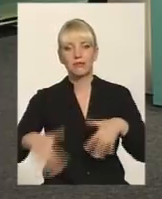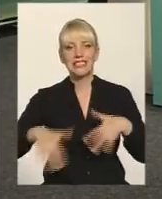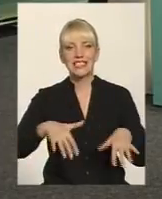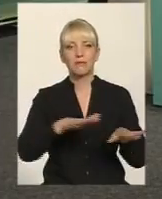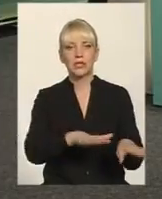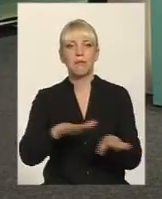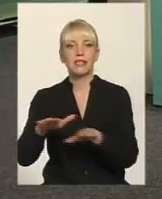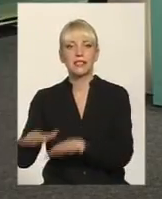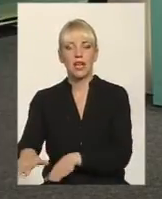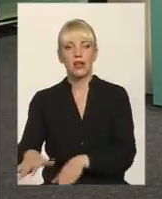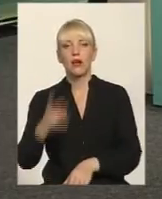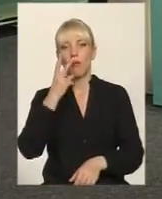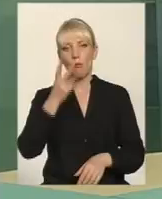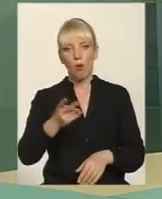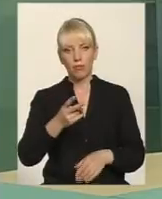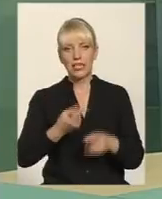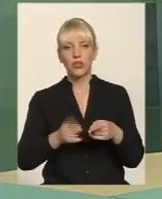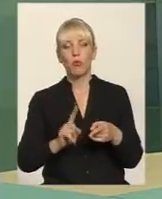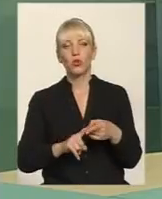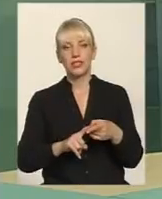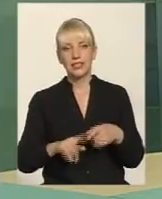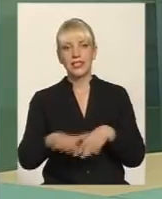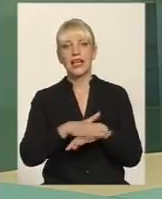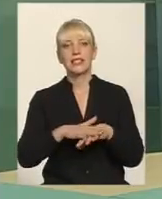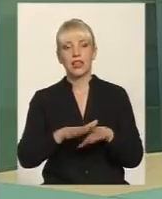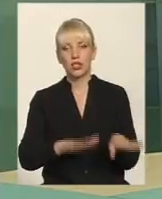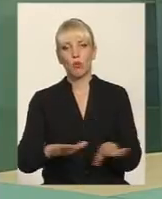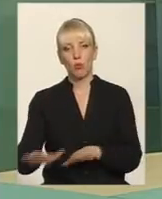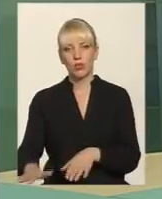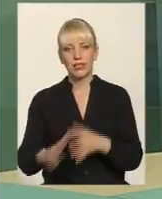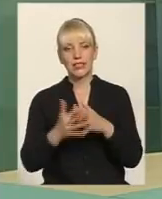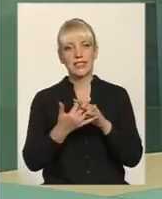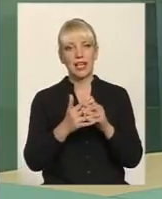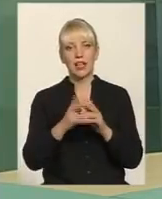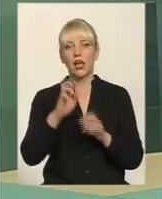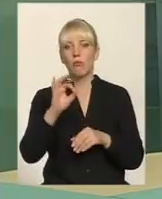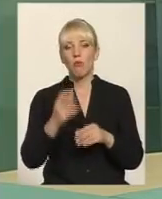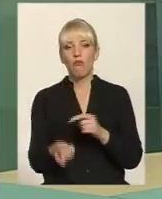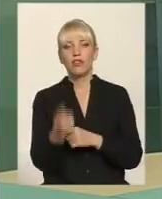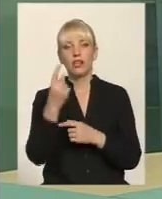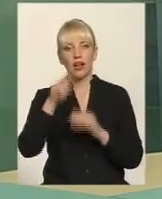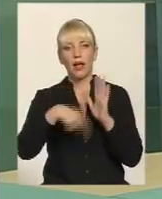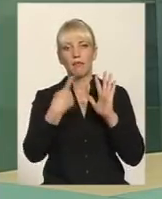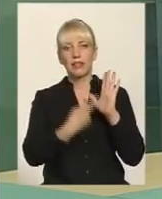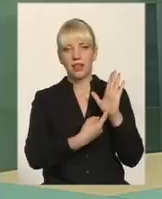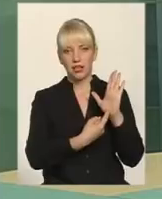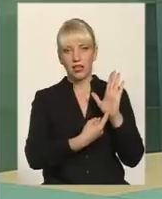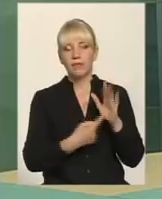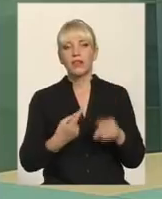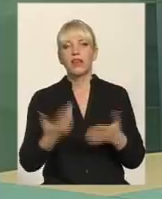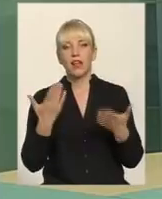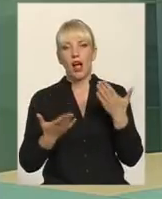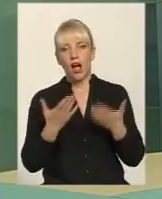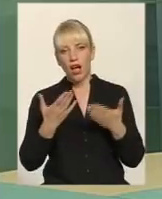скажімо так, ті населені пункти, ті села. Бо зразу постає питання, умовно, якщо об'єднується